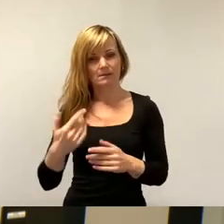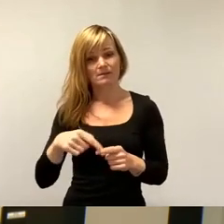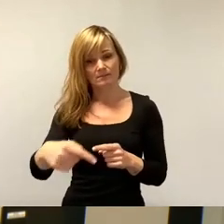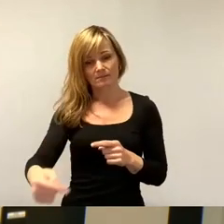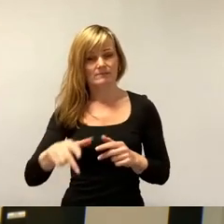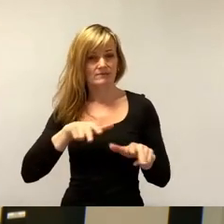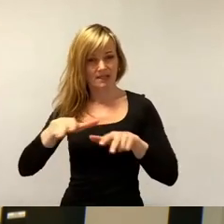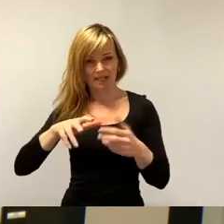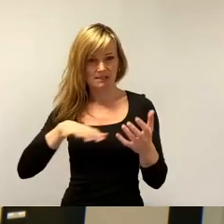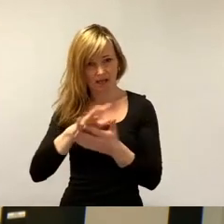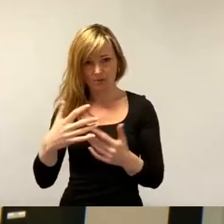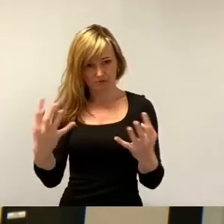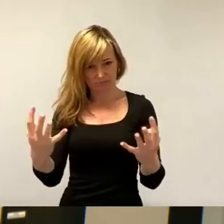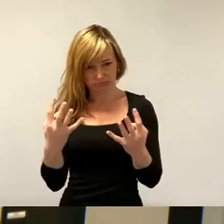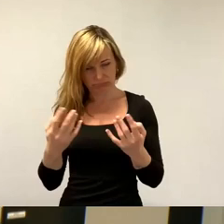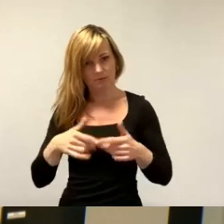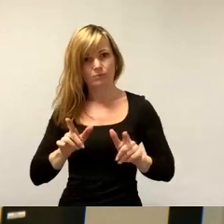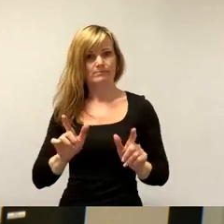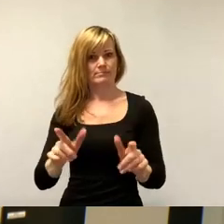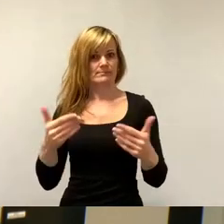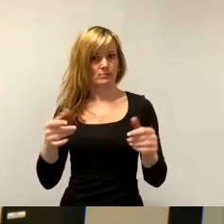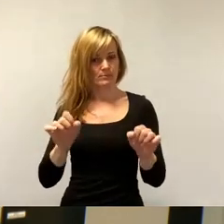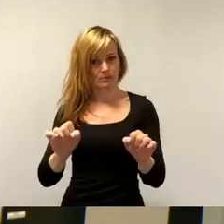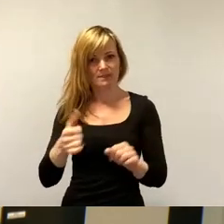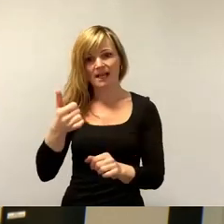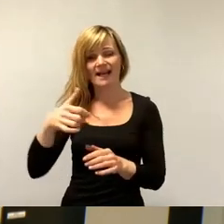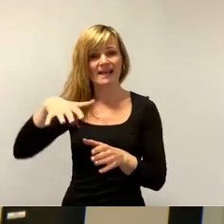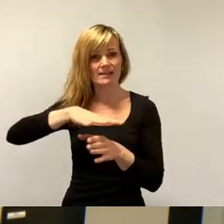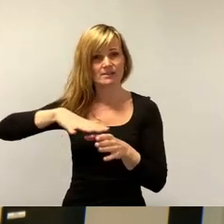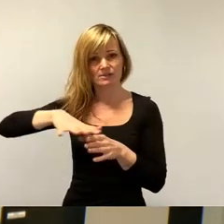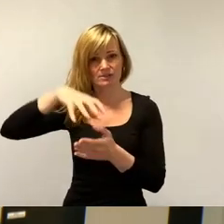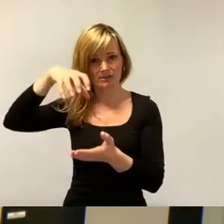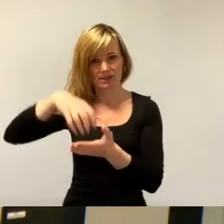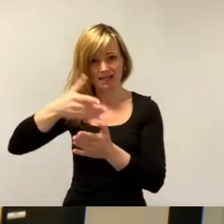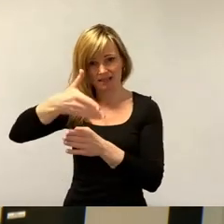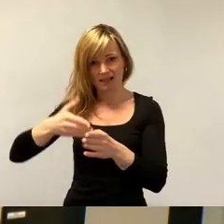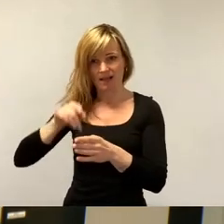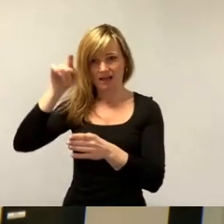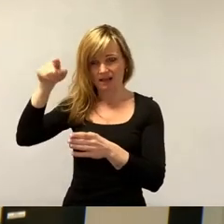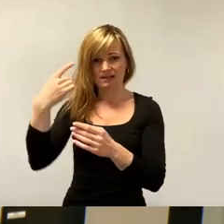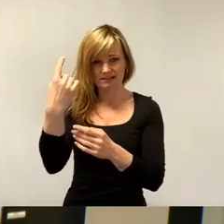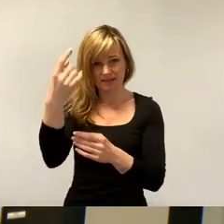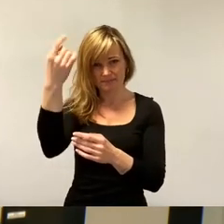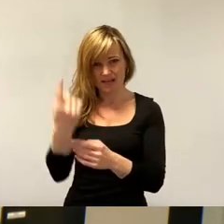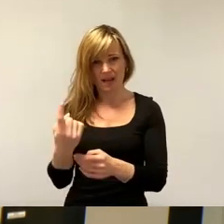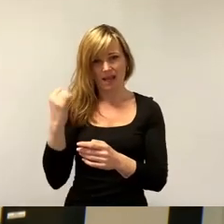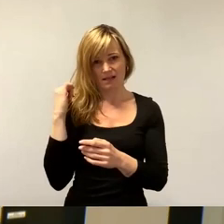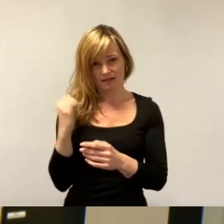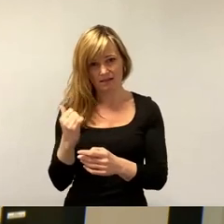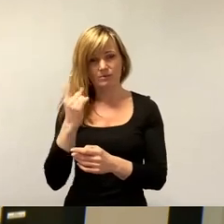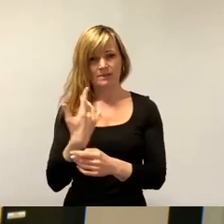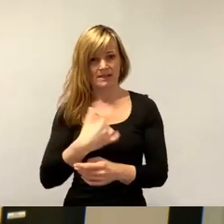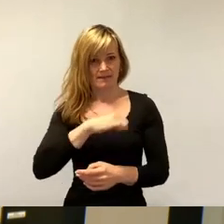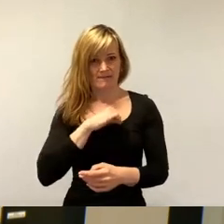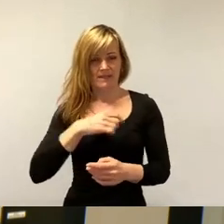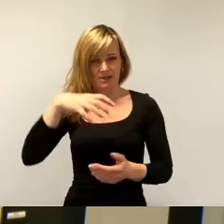Es kann nicht sein, dass ein Stadtteil die Lasten trägt und der Gewinn hat jedoch die ganze Stadt. Deshalb, es